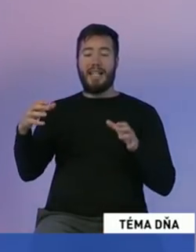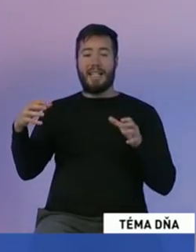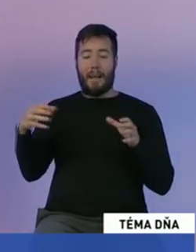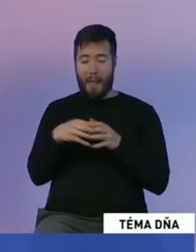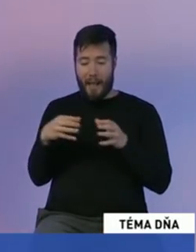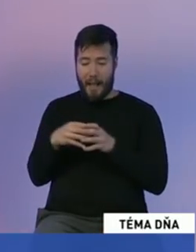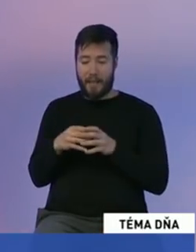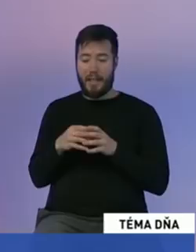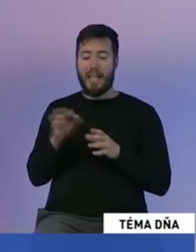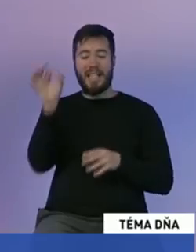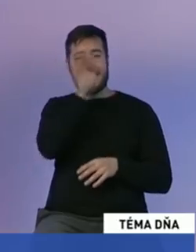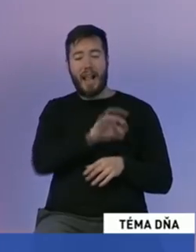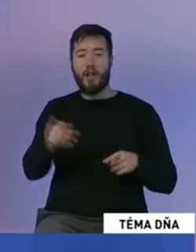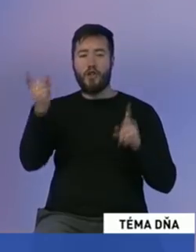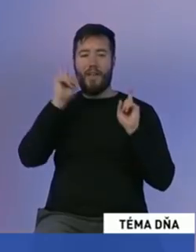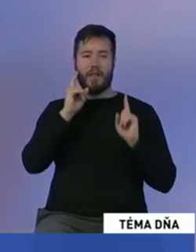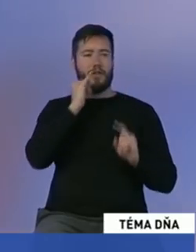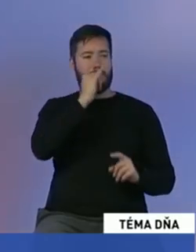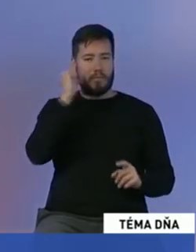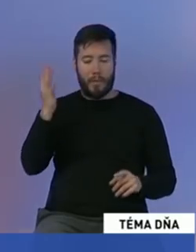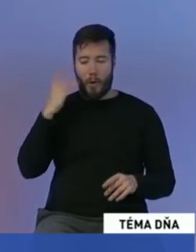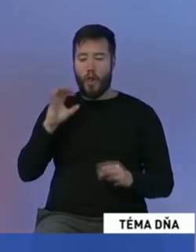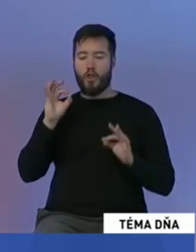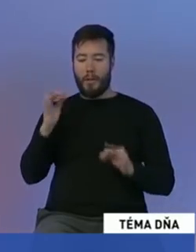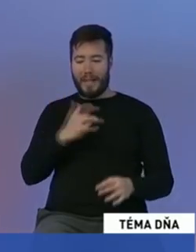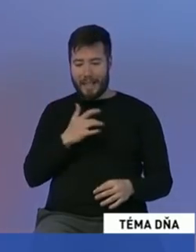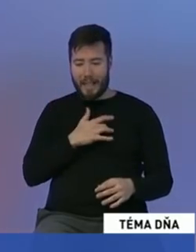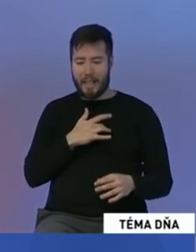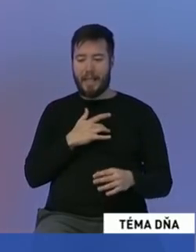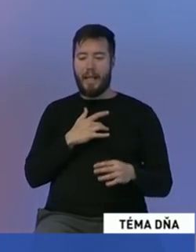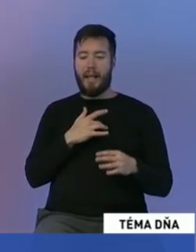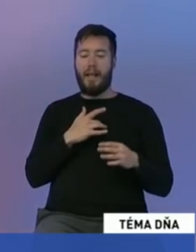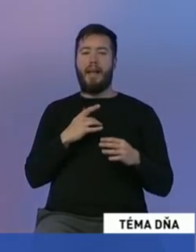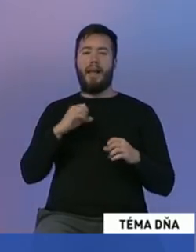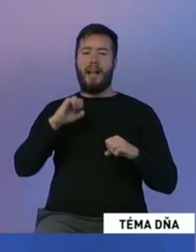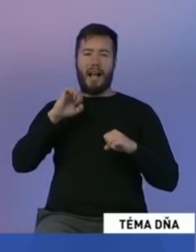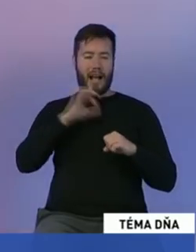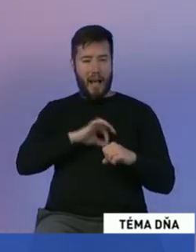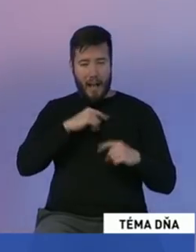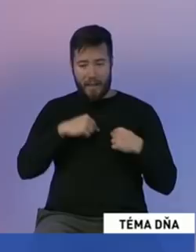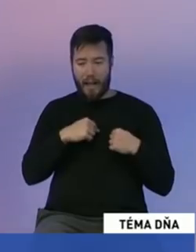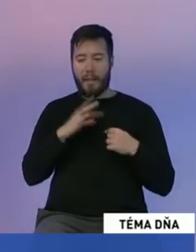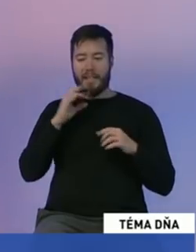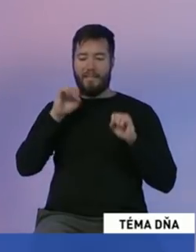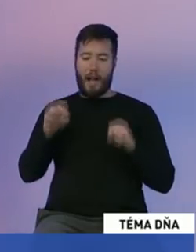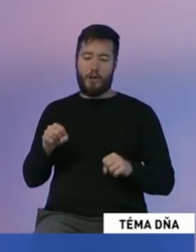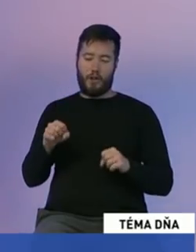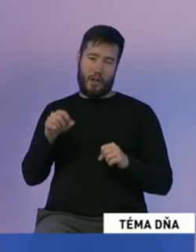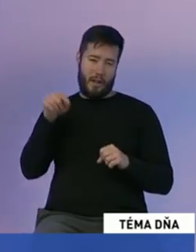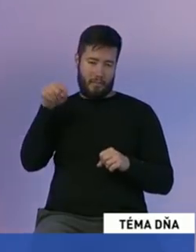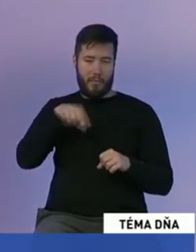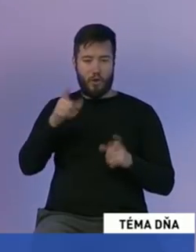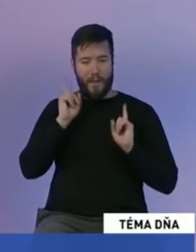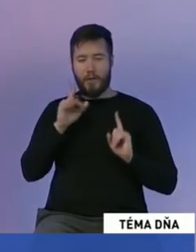celé Slovensko. Naozaj je to človek s dobrým srdcom, s charakterom, ktorý to myslí vážne z touto krajinov a ja si myslím, že by bol najlepším premiérom.